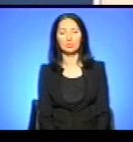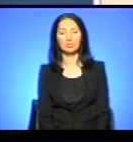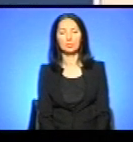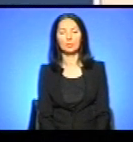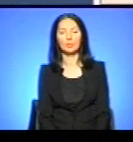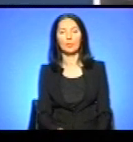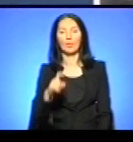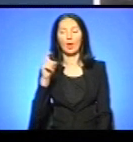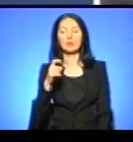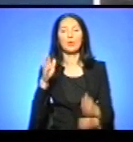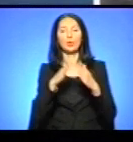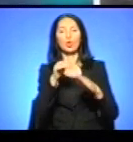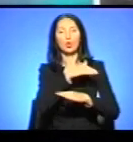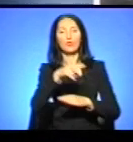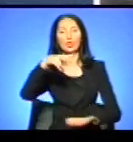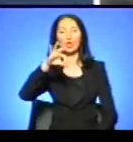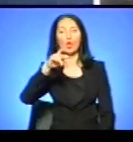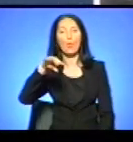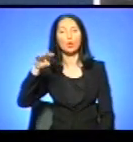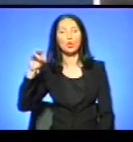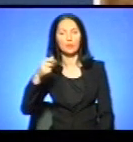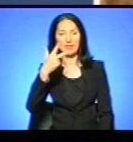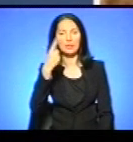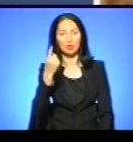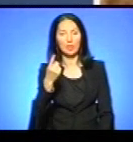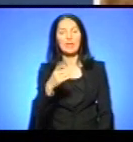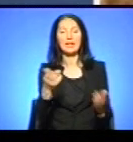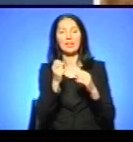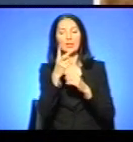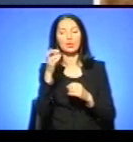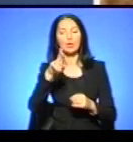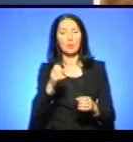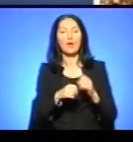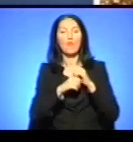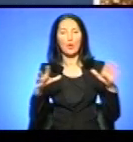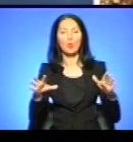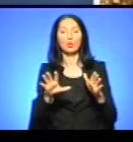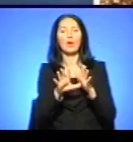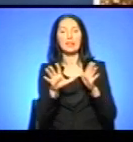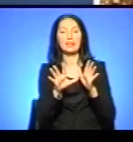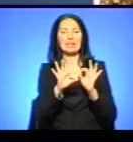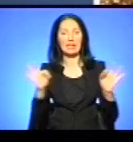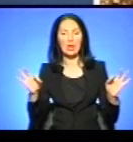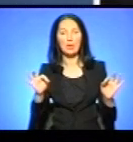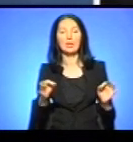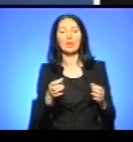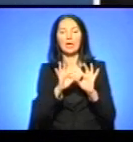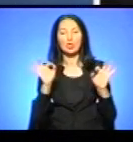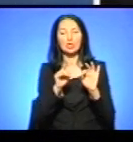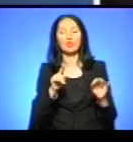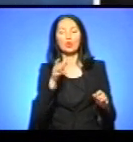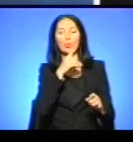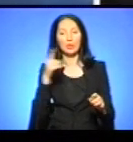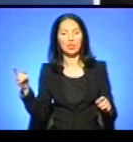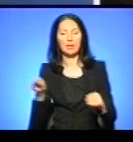Власник будинку на вулиці Ломоносова, 31 у Тернополі, де 12 серпня вибухнув високовольтний кабель, зізнався, що під час ремонтних